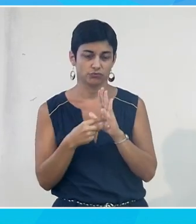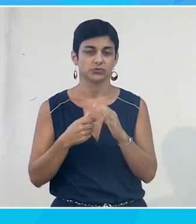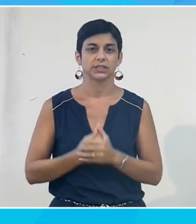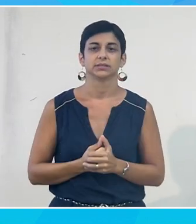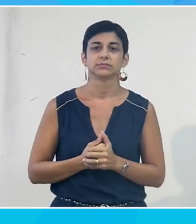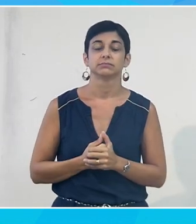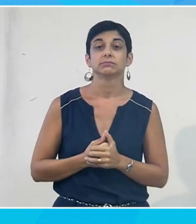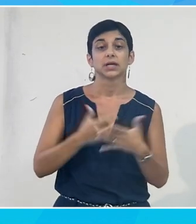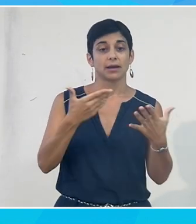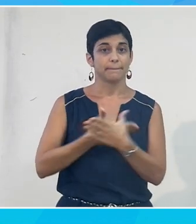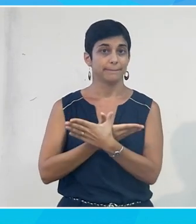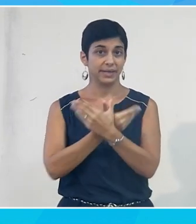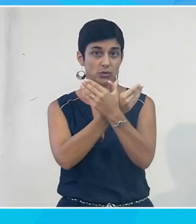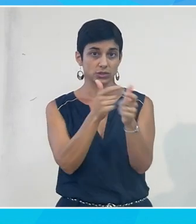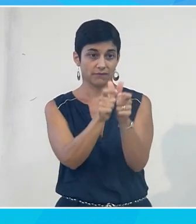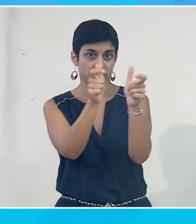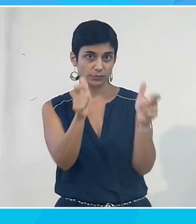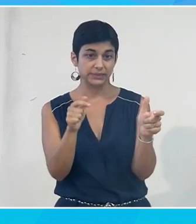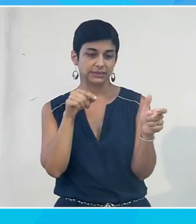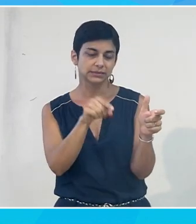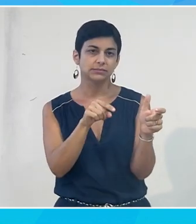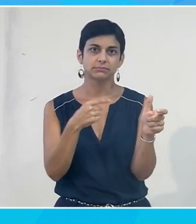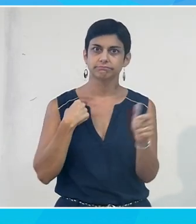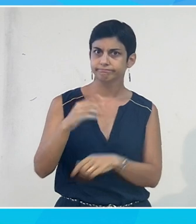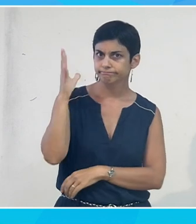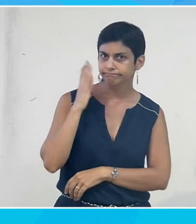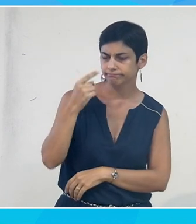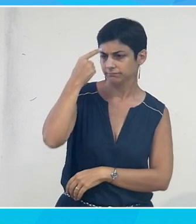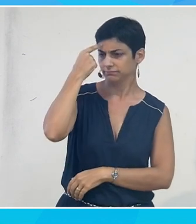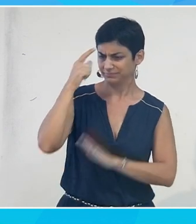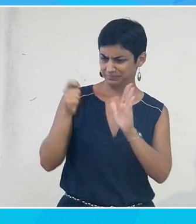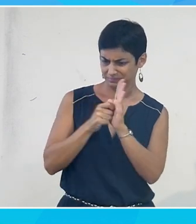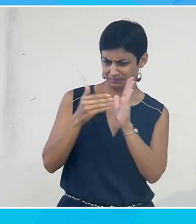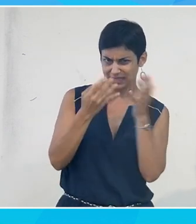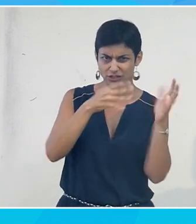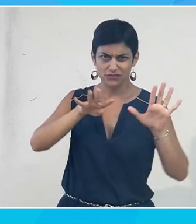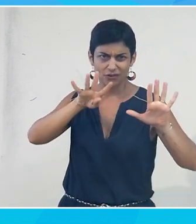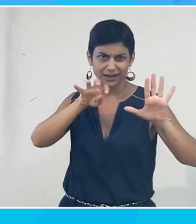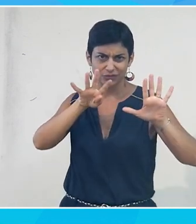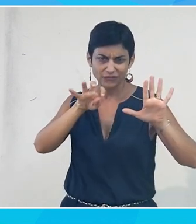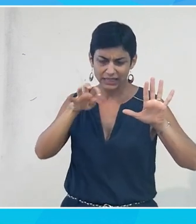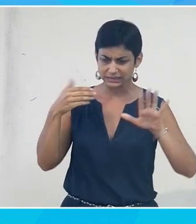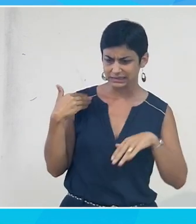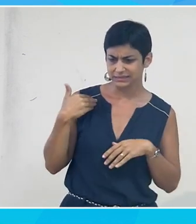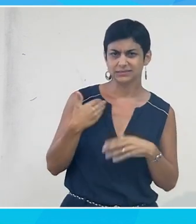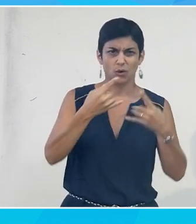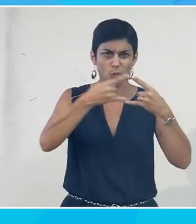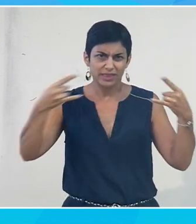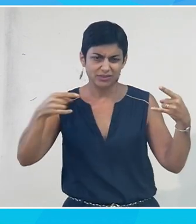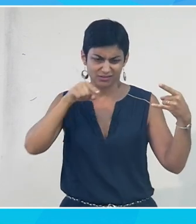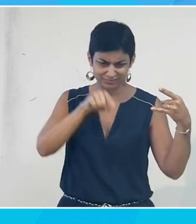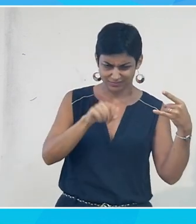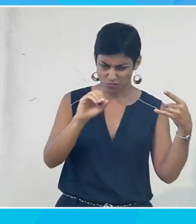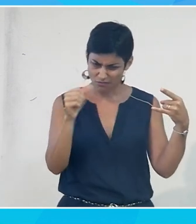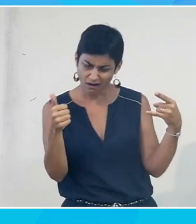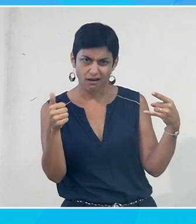Microsoft. Si j'avais pensé dans les années 90 quand j'ai commencé avec le DOS 3.30 et Windows 3.1, qu'on parle un jour d